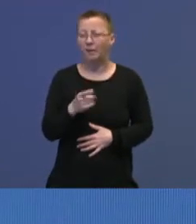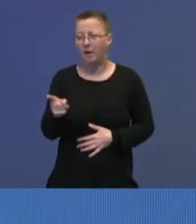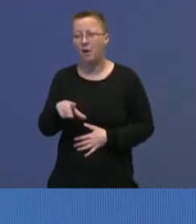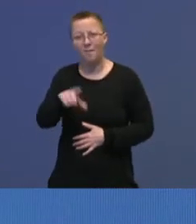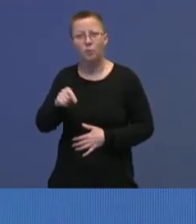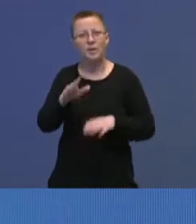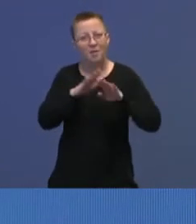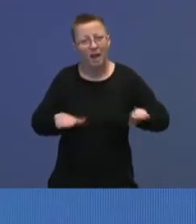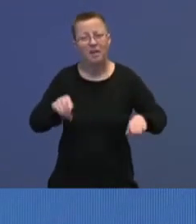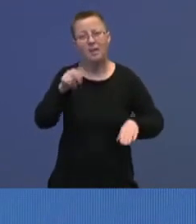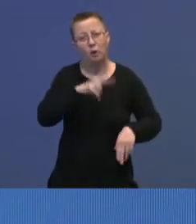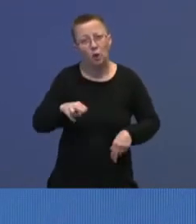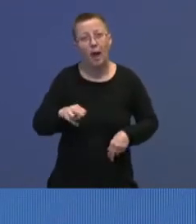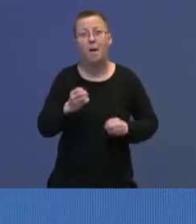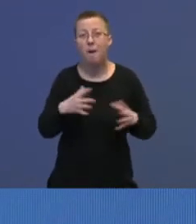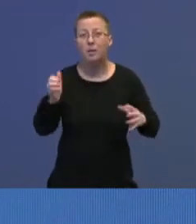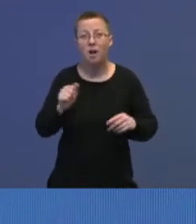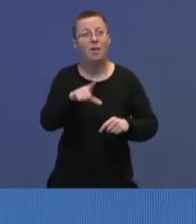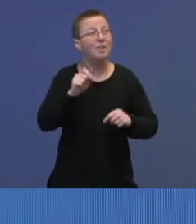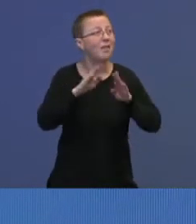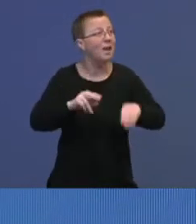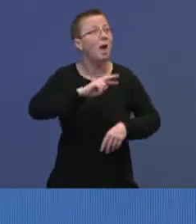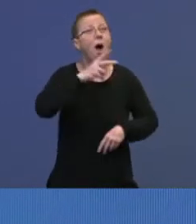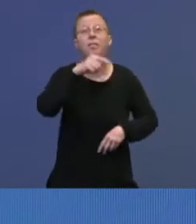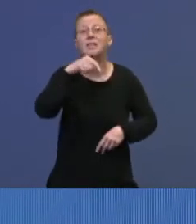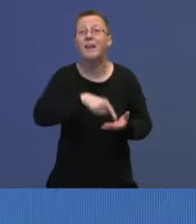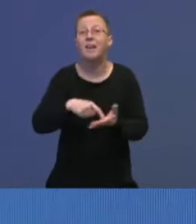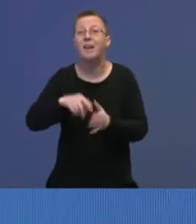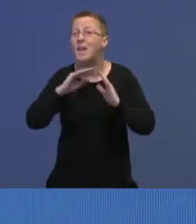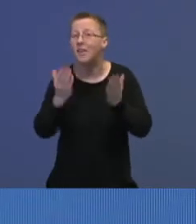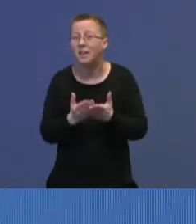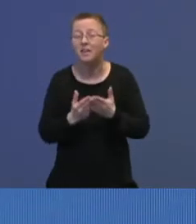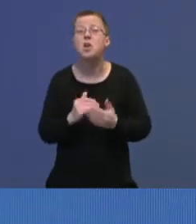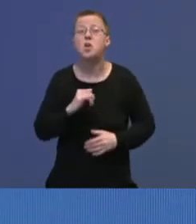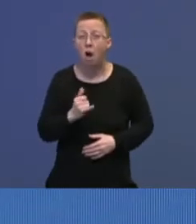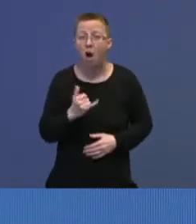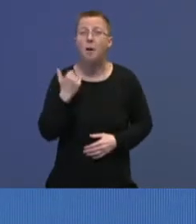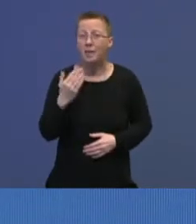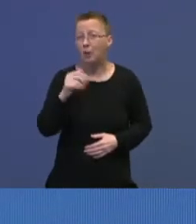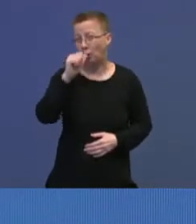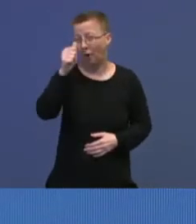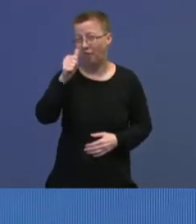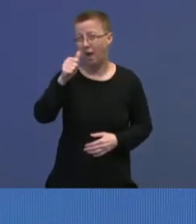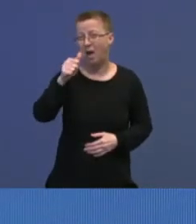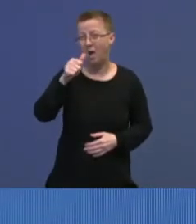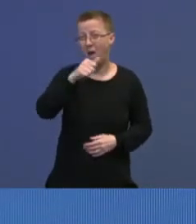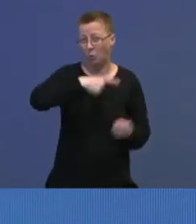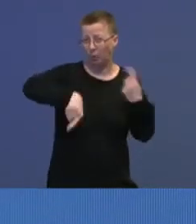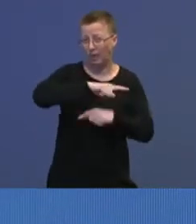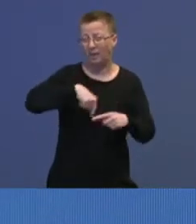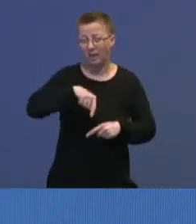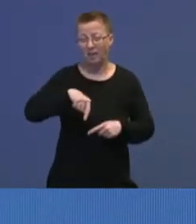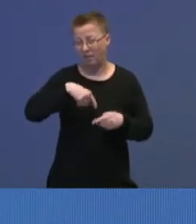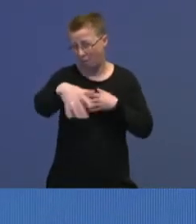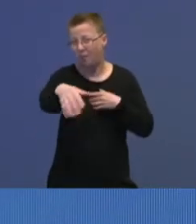freden i Norge. Mange skal finne den andre steder. Det er ingen tvil at det kommer til å komme noen tøffe runder ned i bakken på dette.